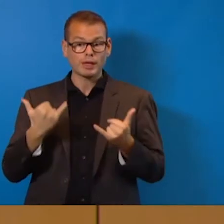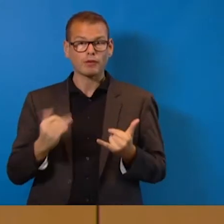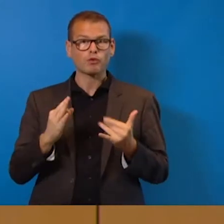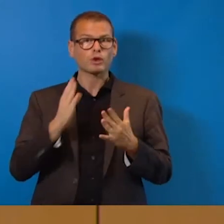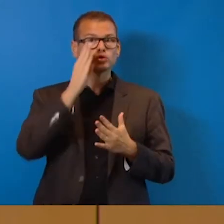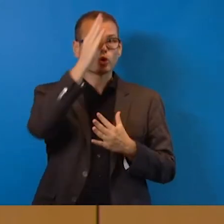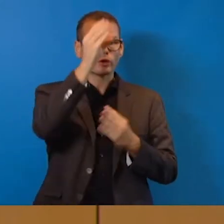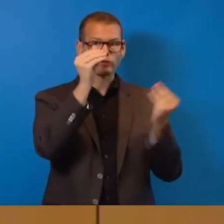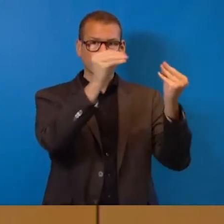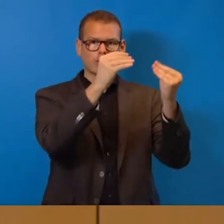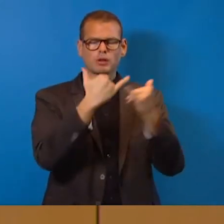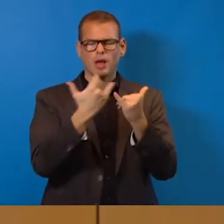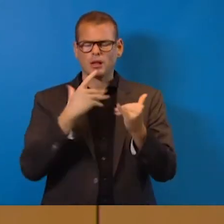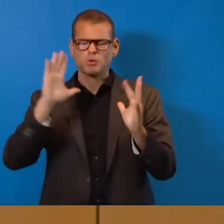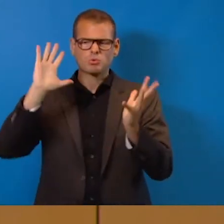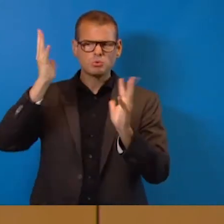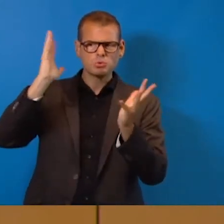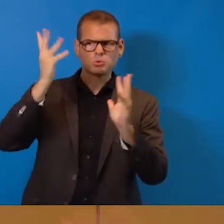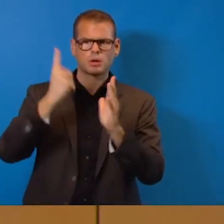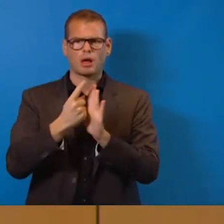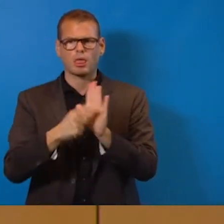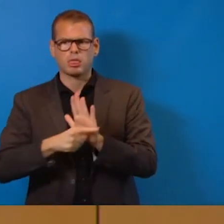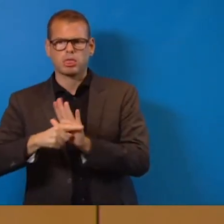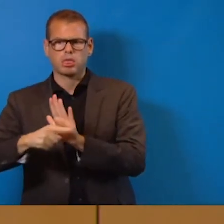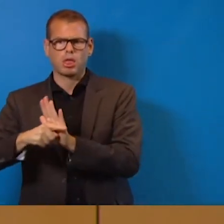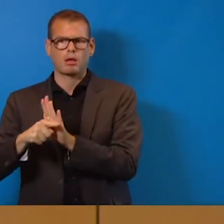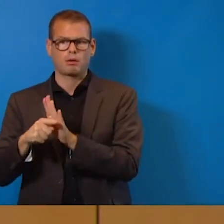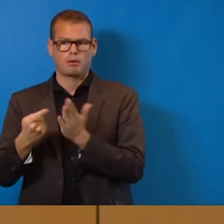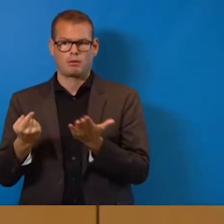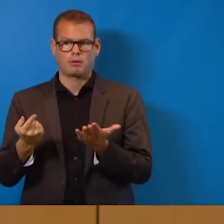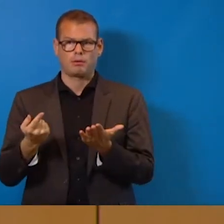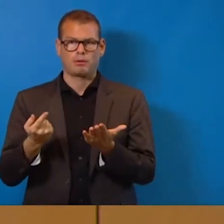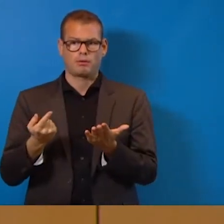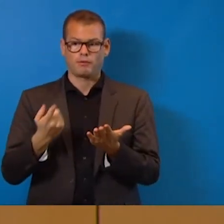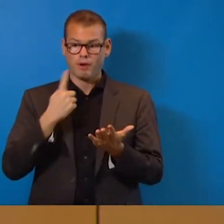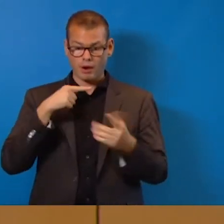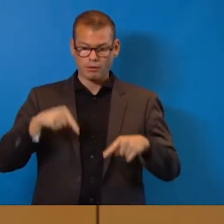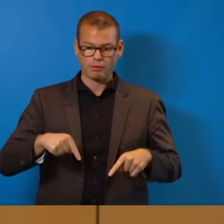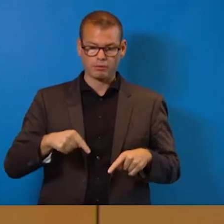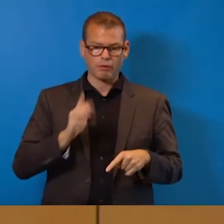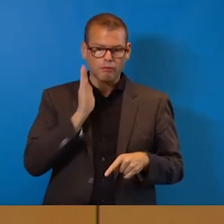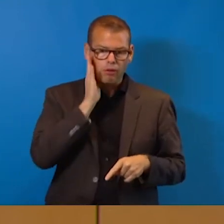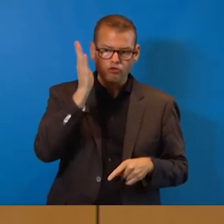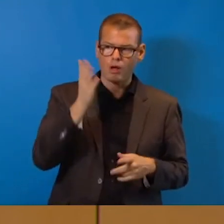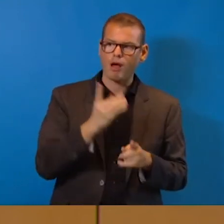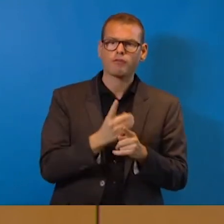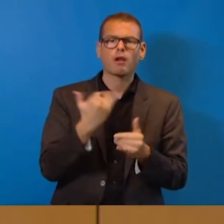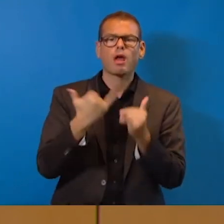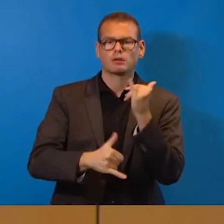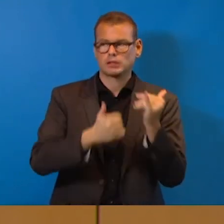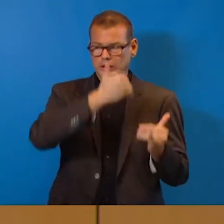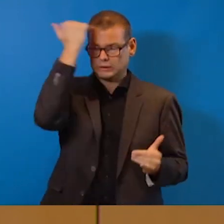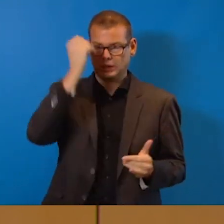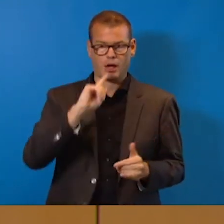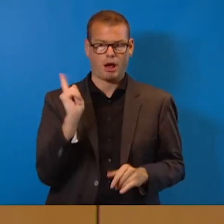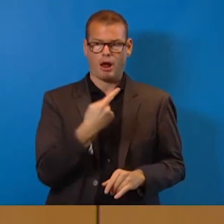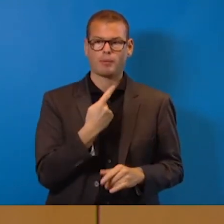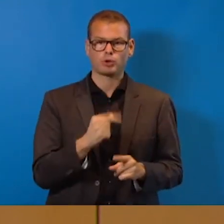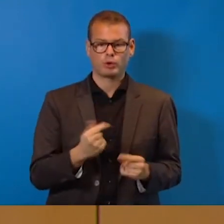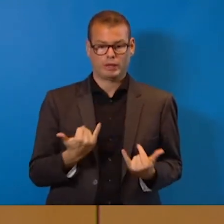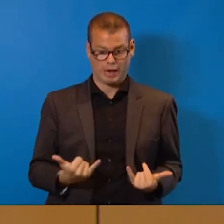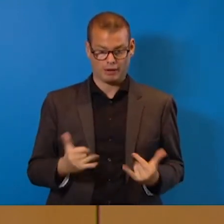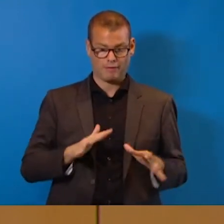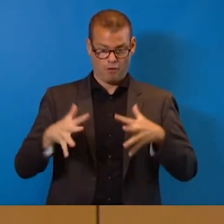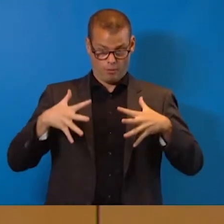jetzt nicht schon wieder, wieder Pessimist auf die Wolken gucken. Der hat dann am Ende recht, wenn er heute nicht handelt, sondern wir müssen so handeln, dass wir vorbereitet sind und heute